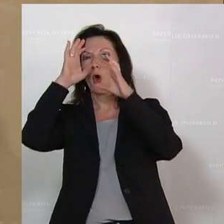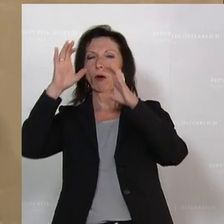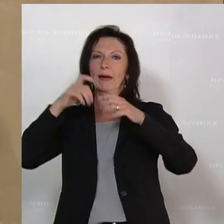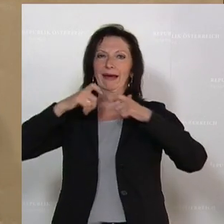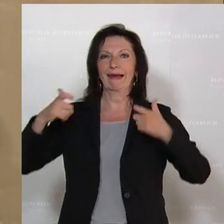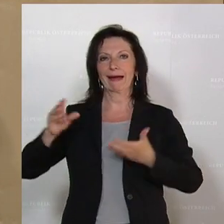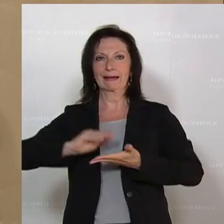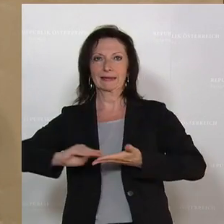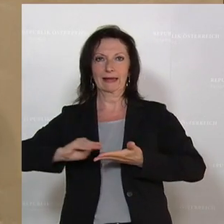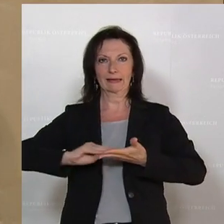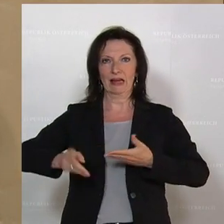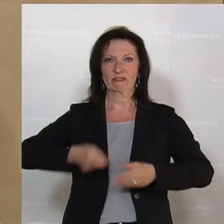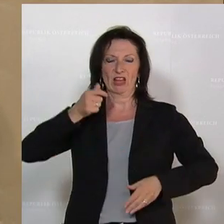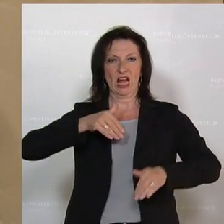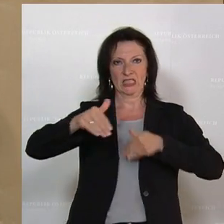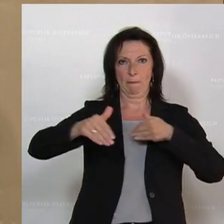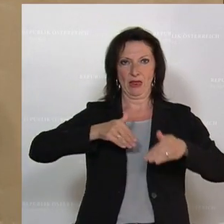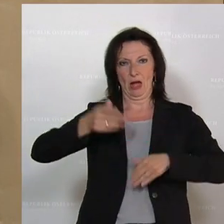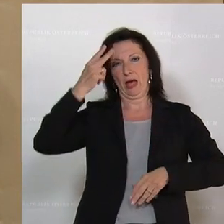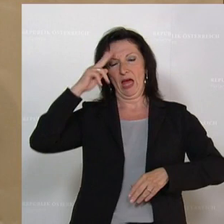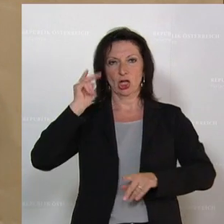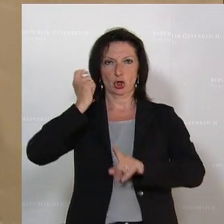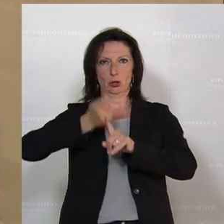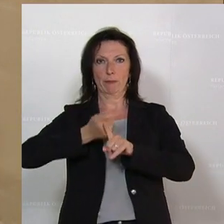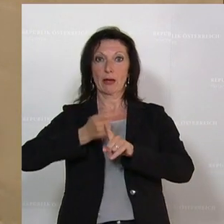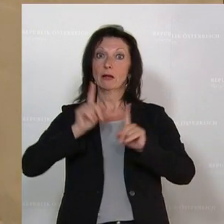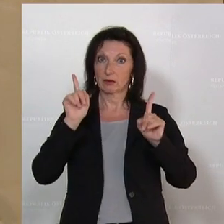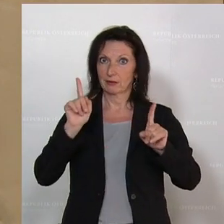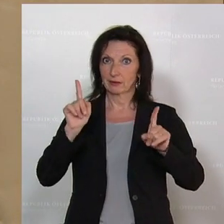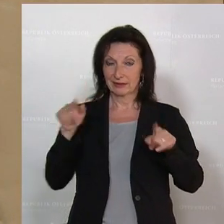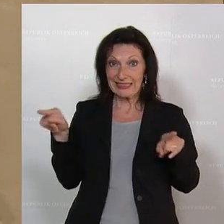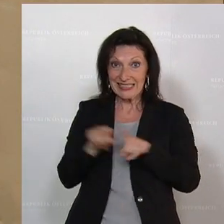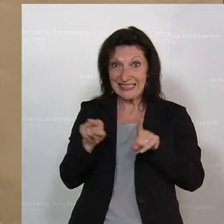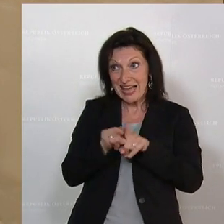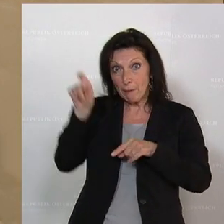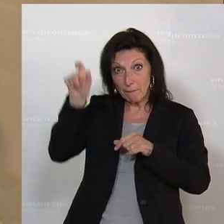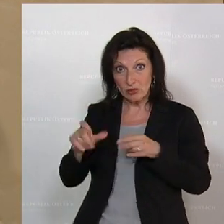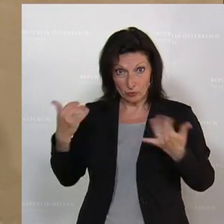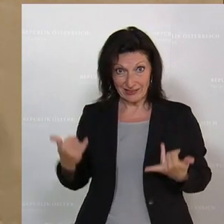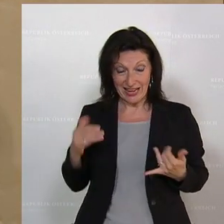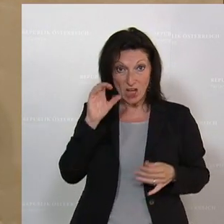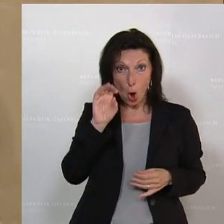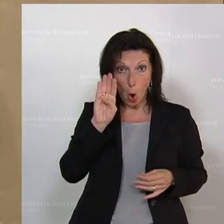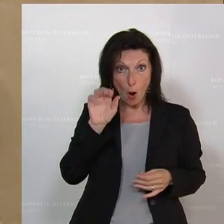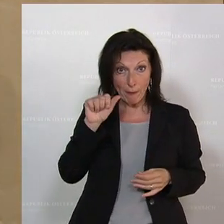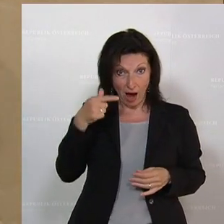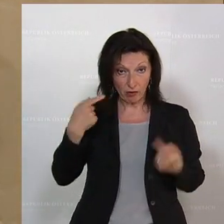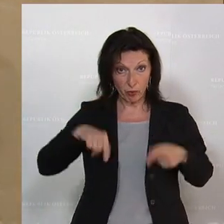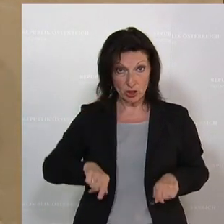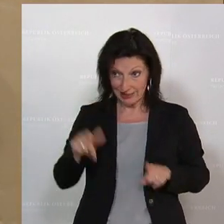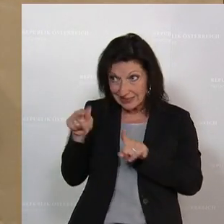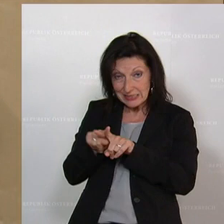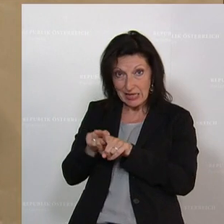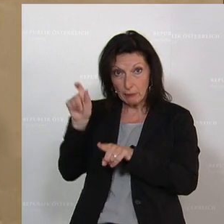-Generalsekretär im Finanzministerium, der Herr Schmidt, das ist übrigens der Herr Selbe Schmidt, der jetzt Vorstand der ÖBAG geworden ist,